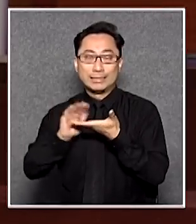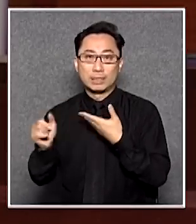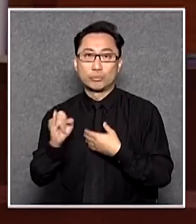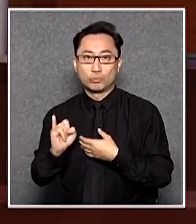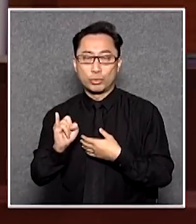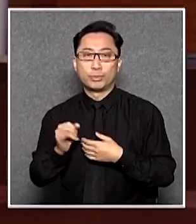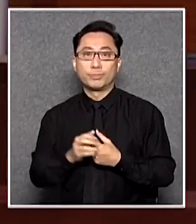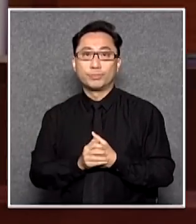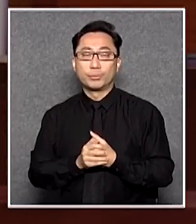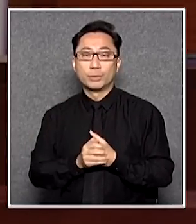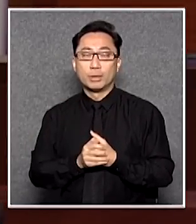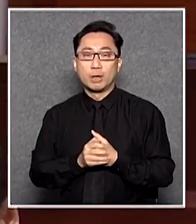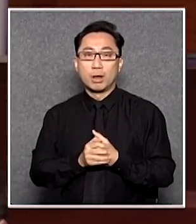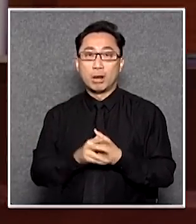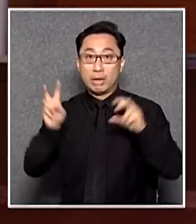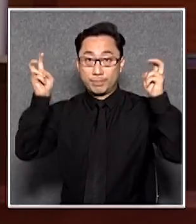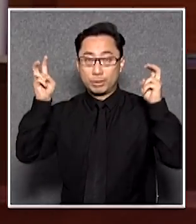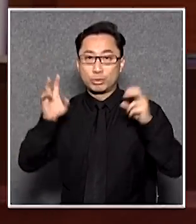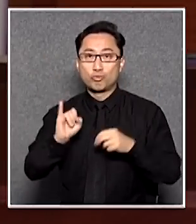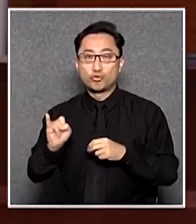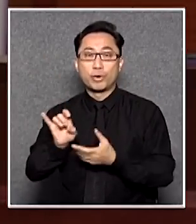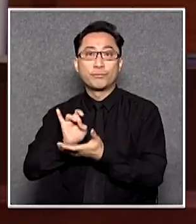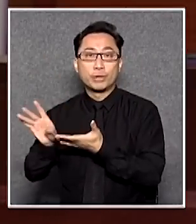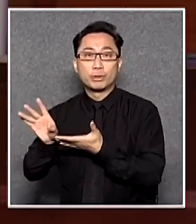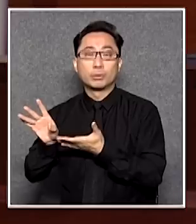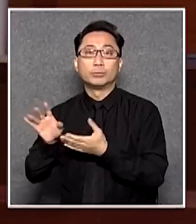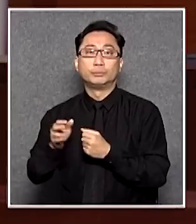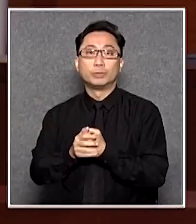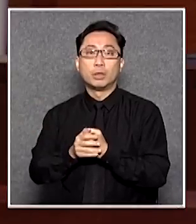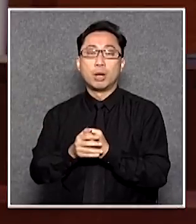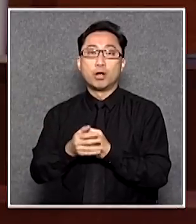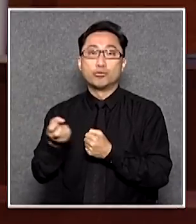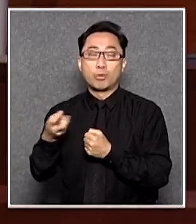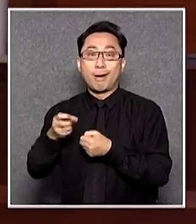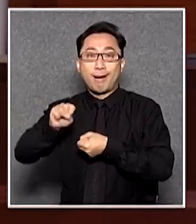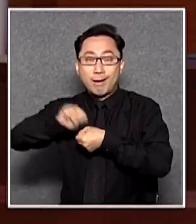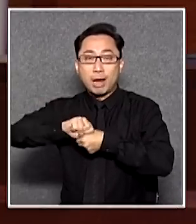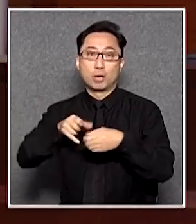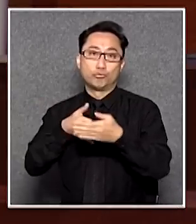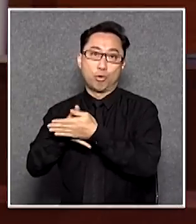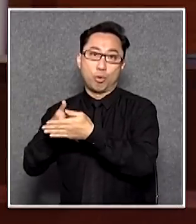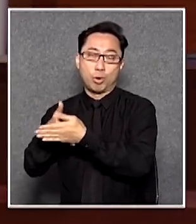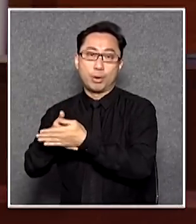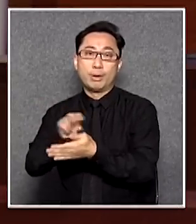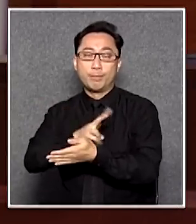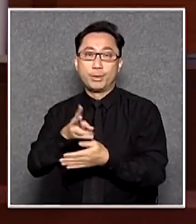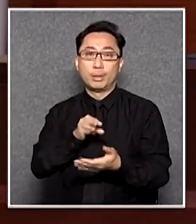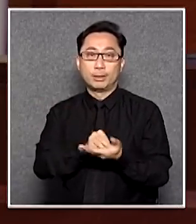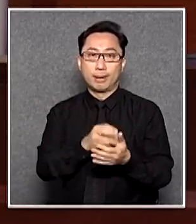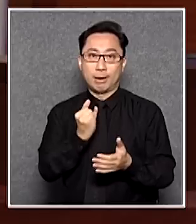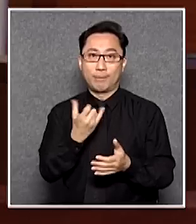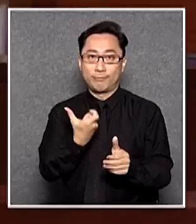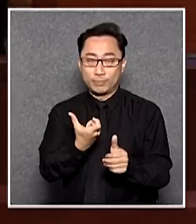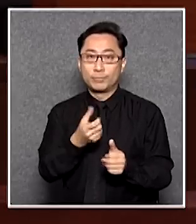廢除了條文標題罪行一詞就代以及阻礙於是修訂成為定額罰款括弧公眾